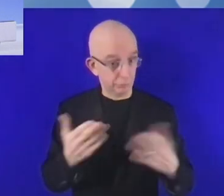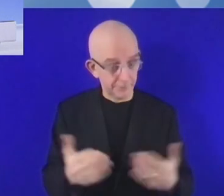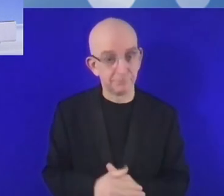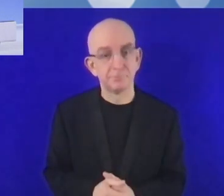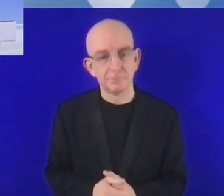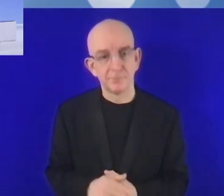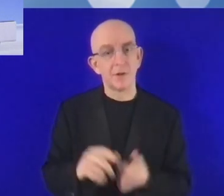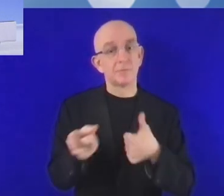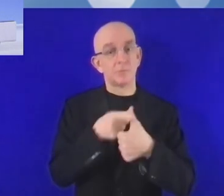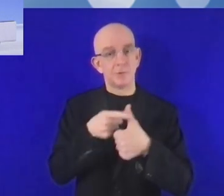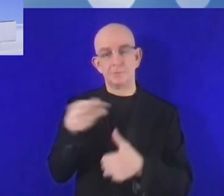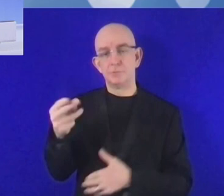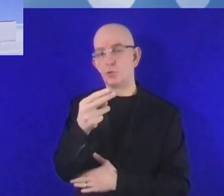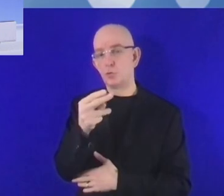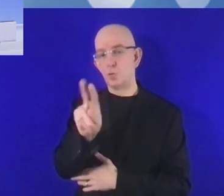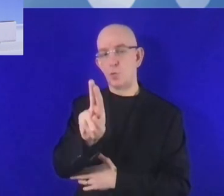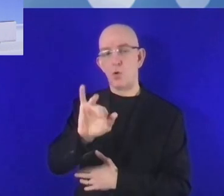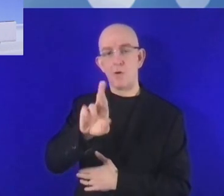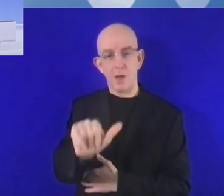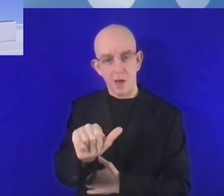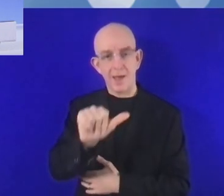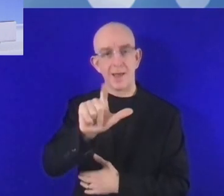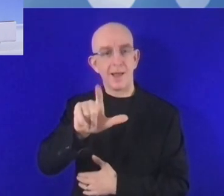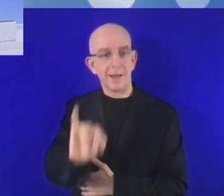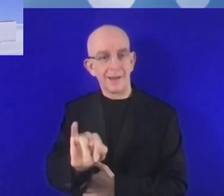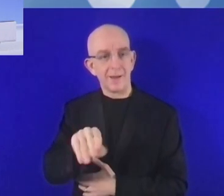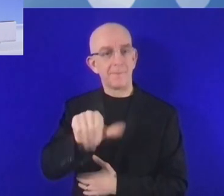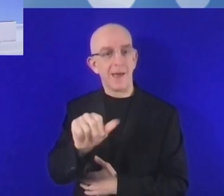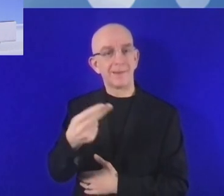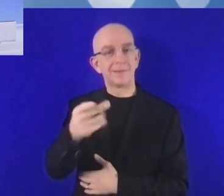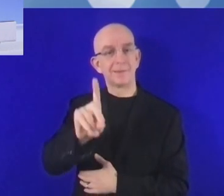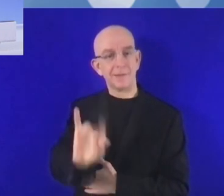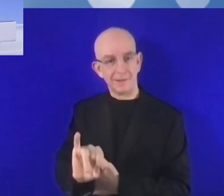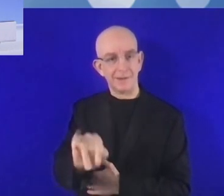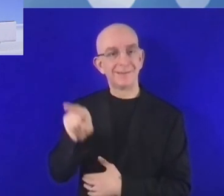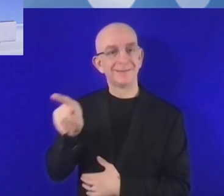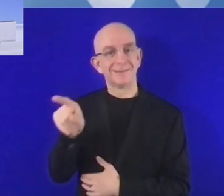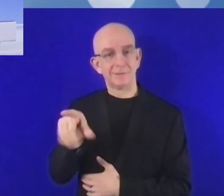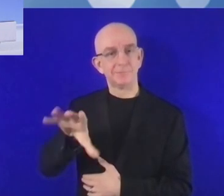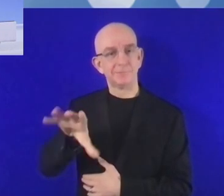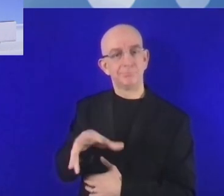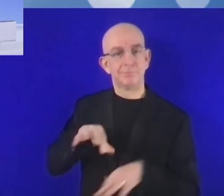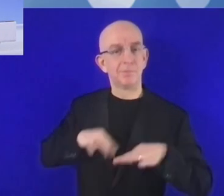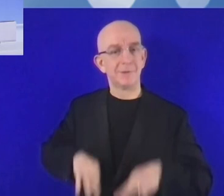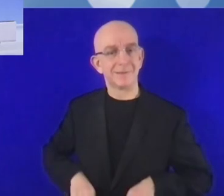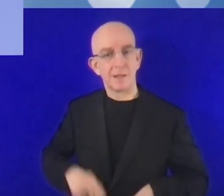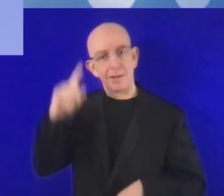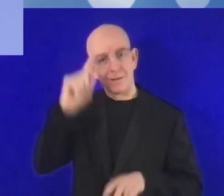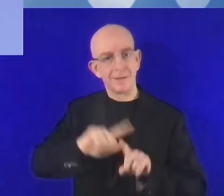أجوبتكم خلال ثلاثة دقائق. أبدأ من